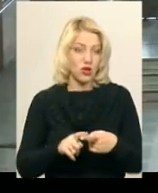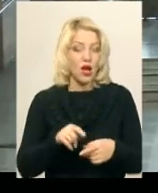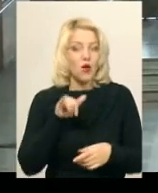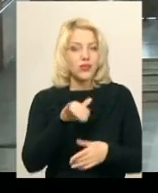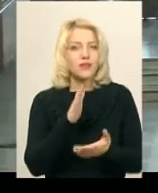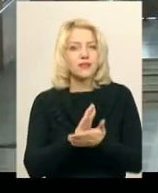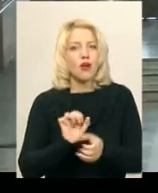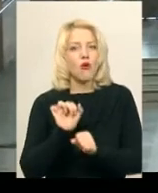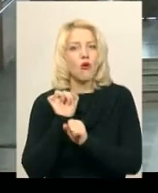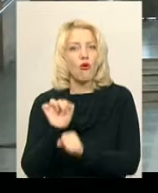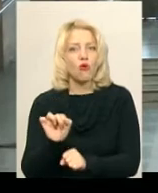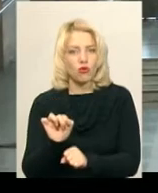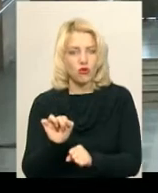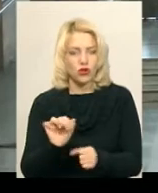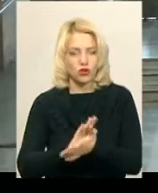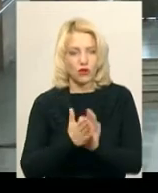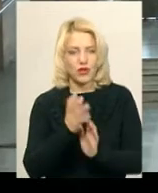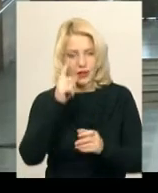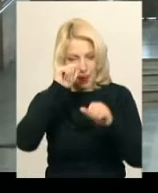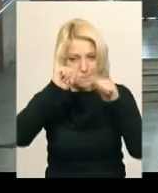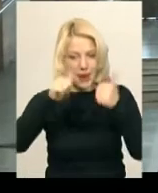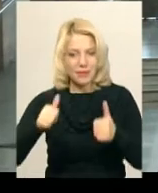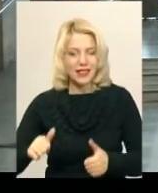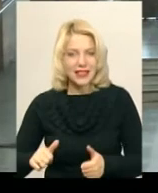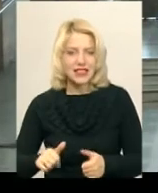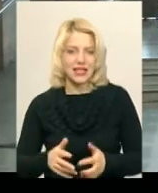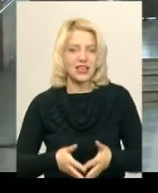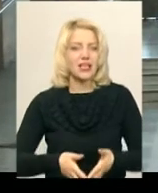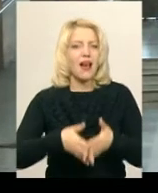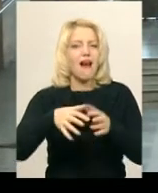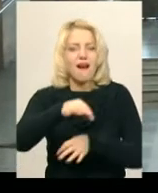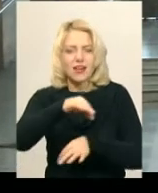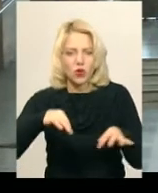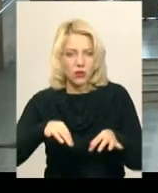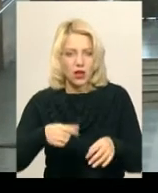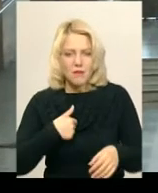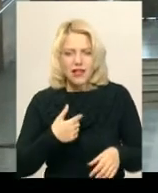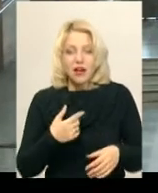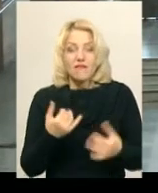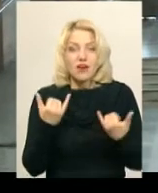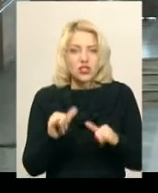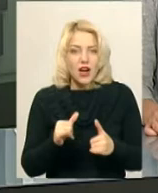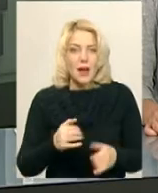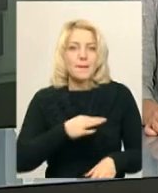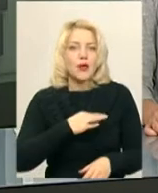їх більше тисячі заключено в нашій області на пам'ятки та об'єкти археології. Але мене вражає байдужість місцевих жителів.